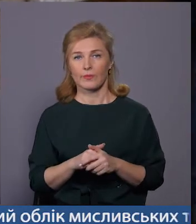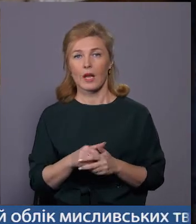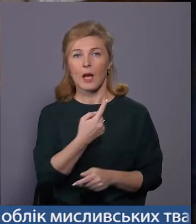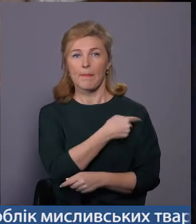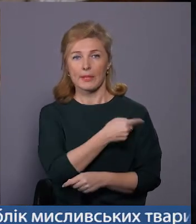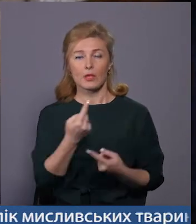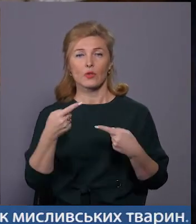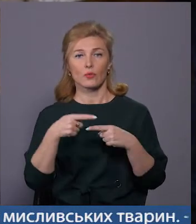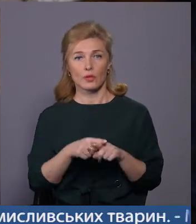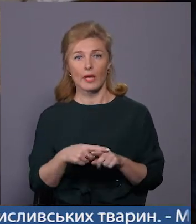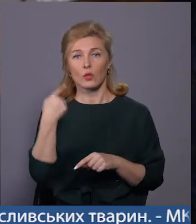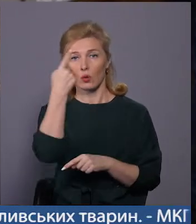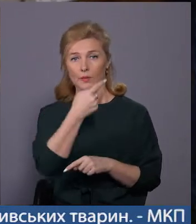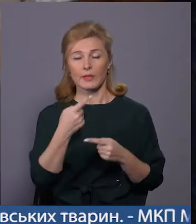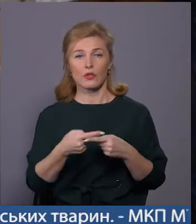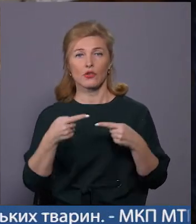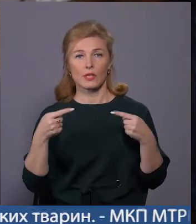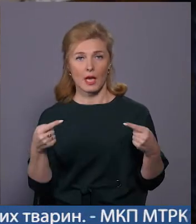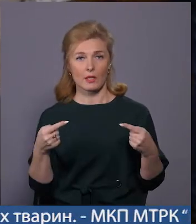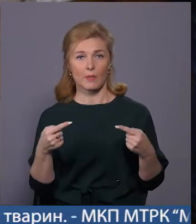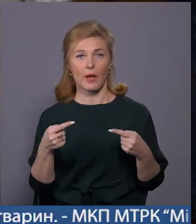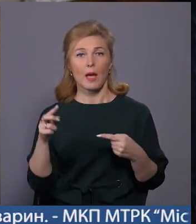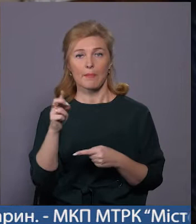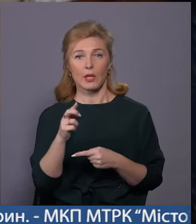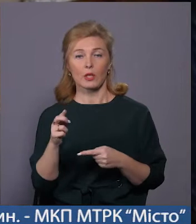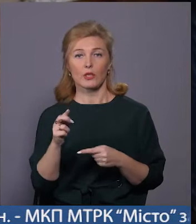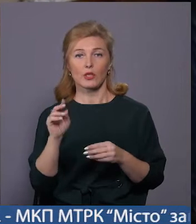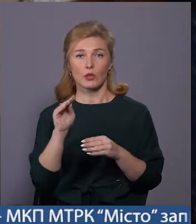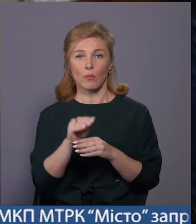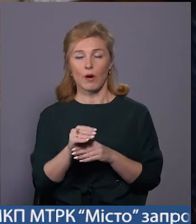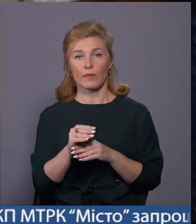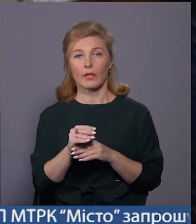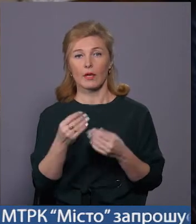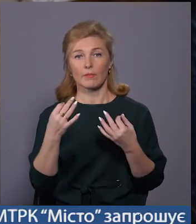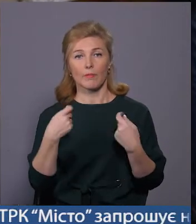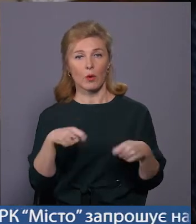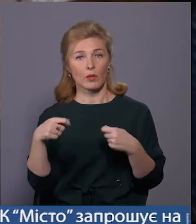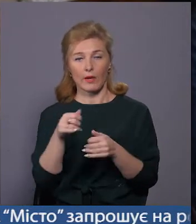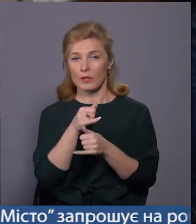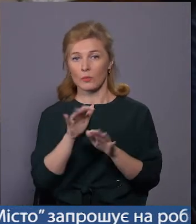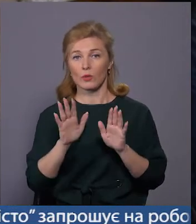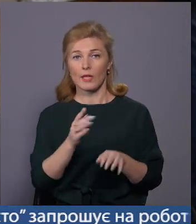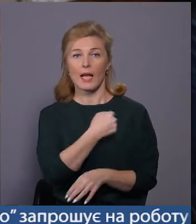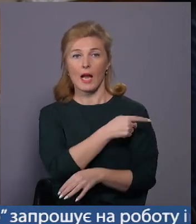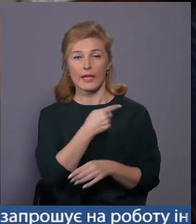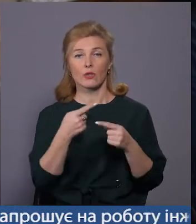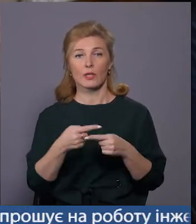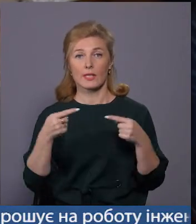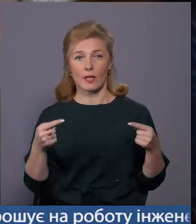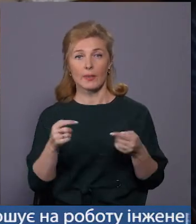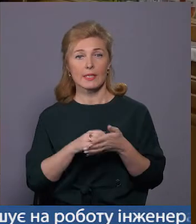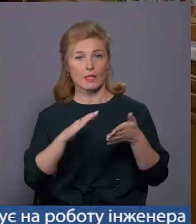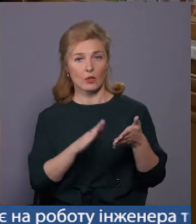медичну техніку, косметичні засоби, біологічно активні добавки відпускати не можемо. Тільки лікарські засоби, які